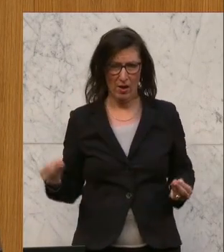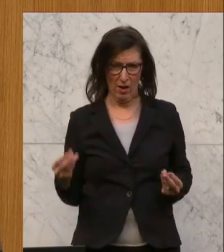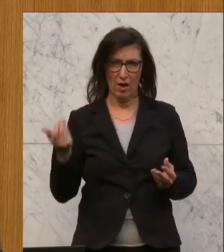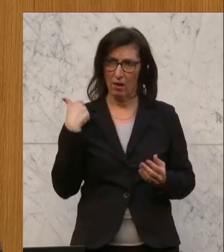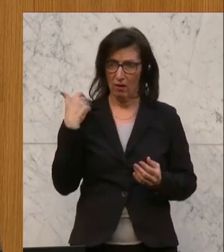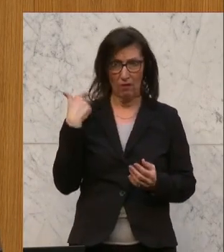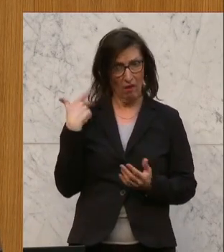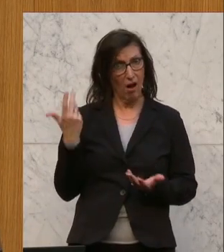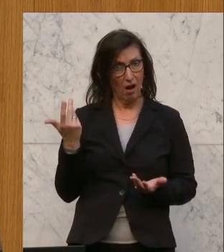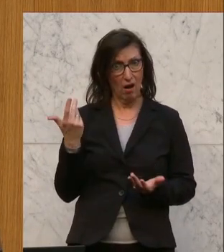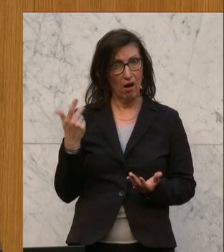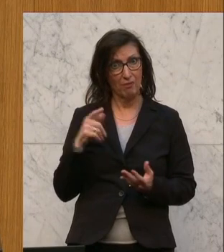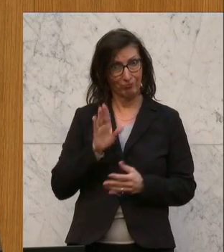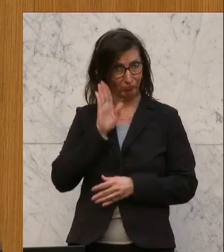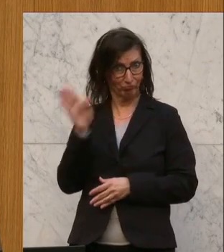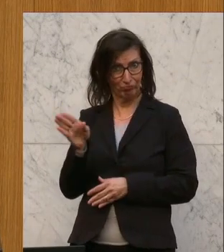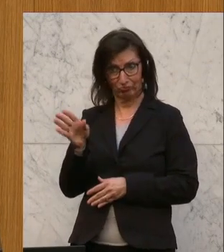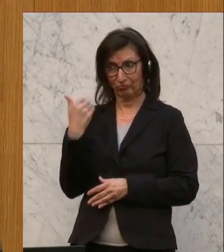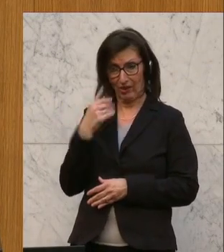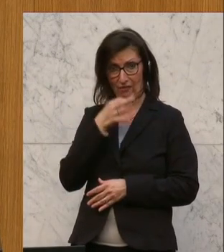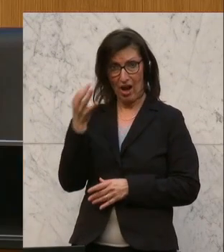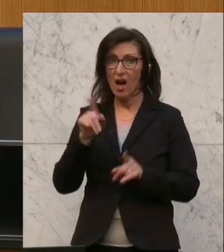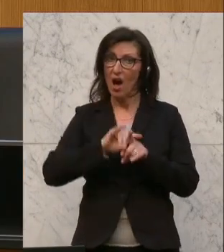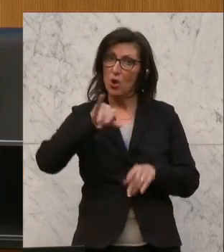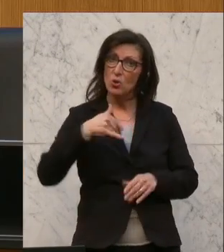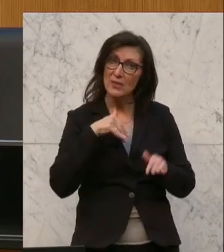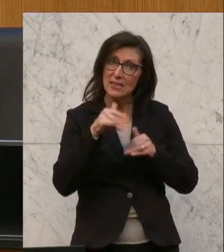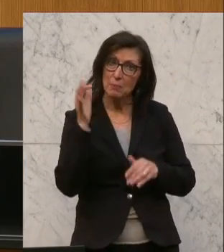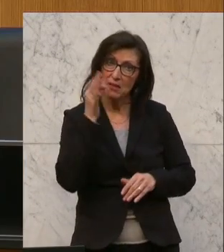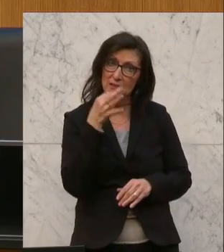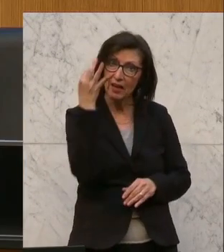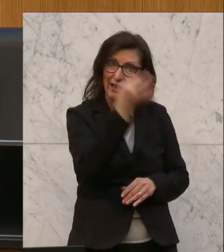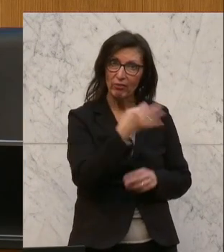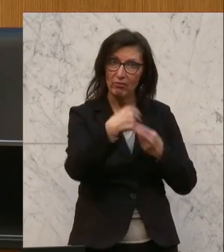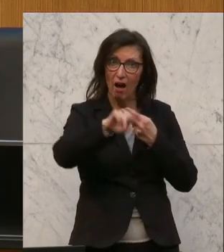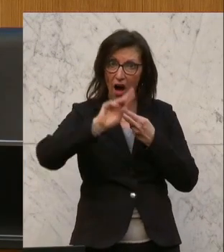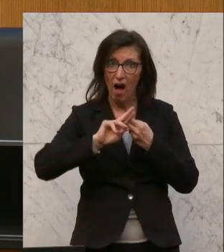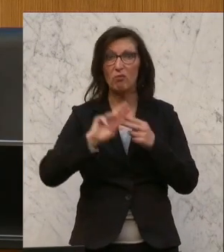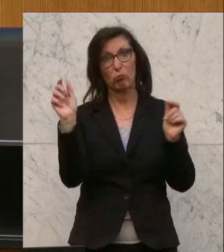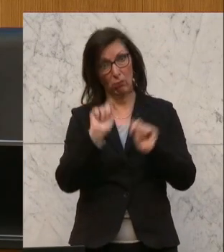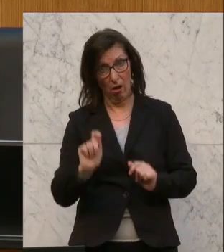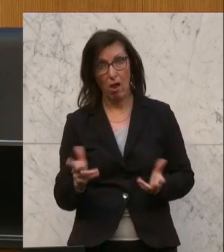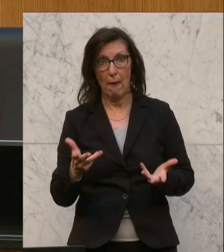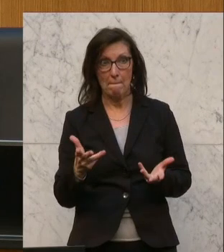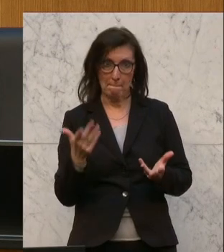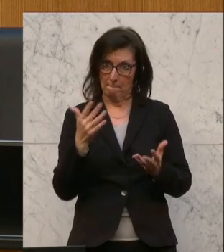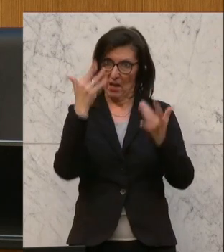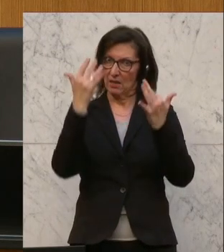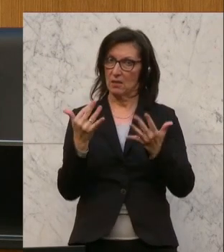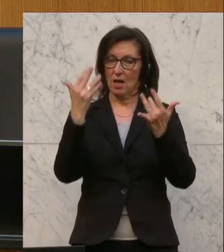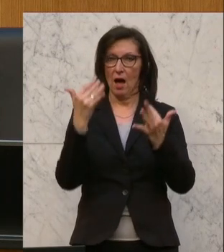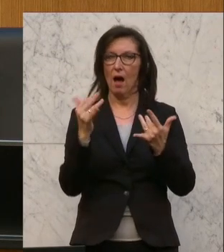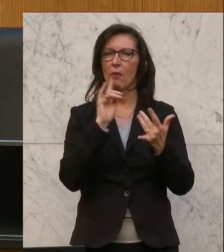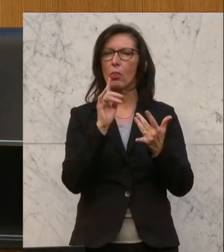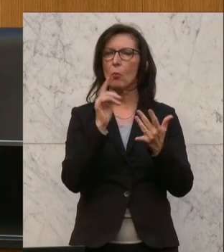Anfragen an Sie, Herr Innenminister und an die Frau Justizministerin. Und die Beobachtung dieser Zahlen zeigt, dass alleine in den